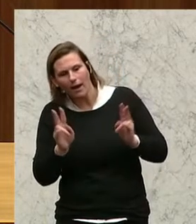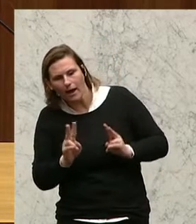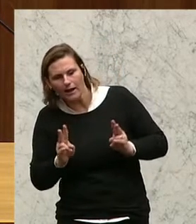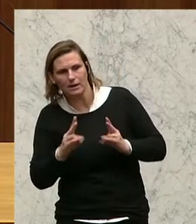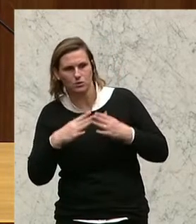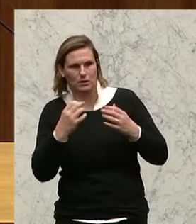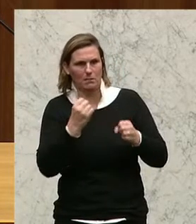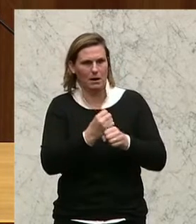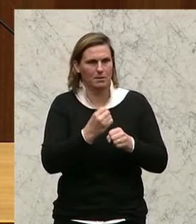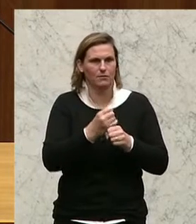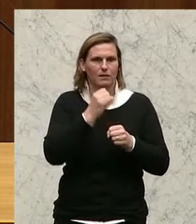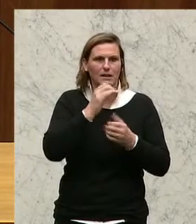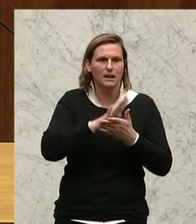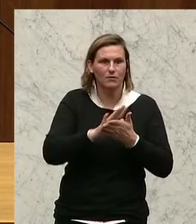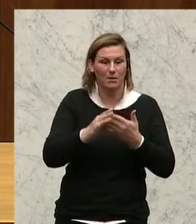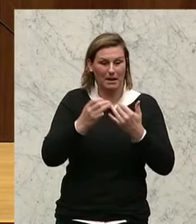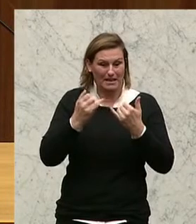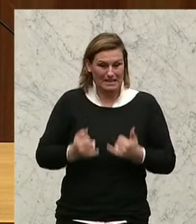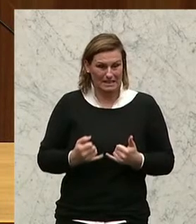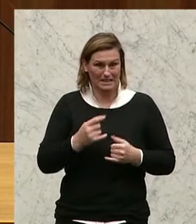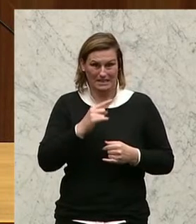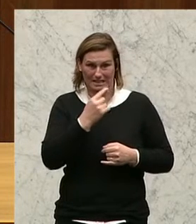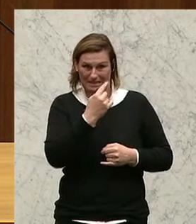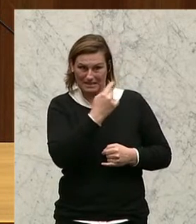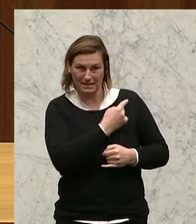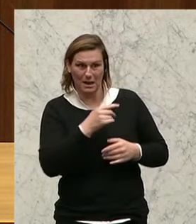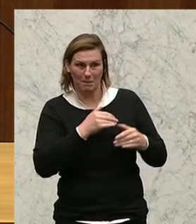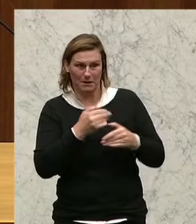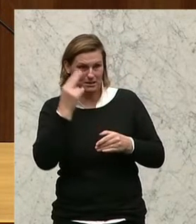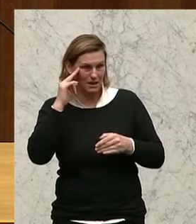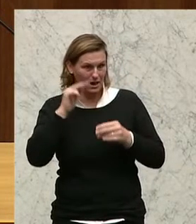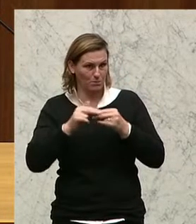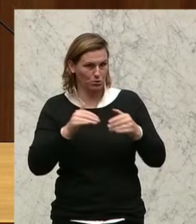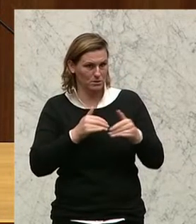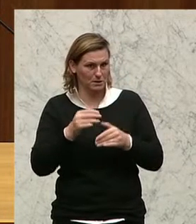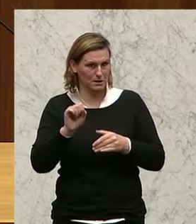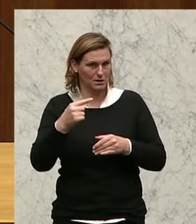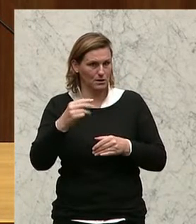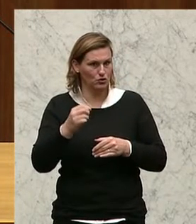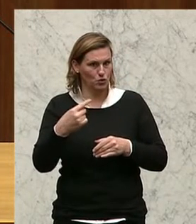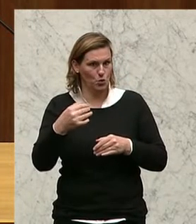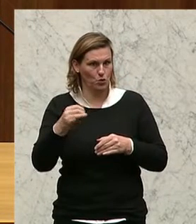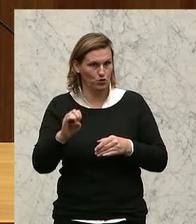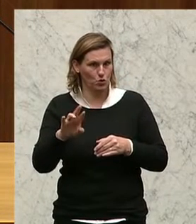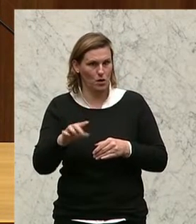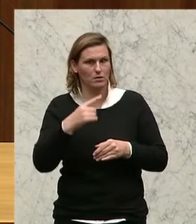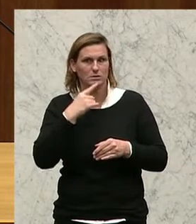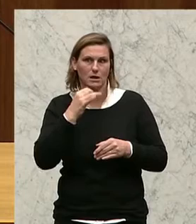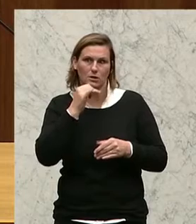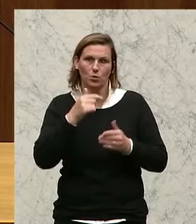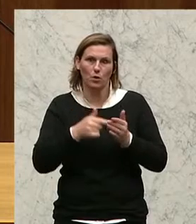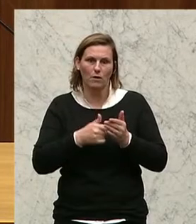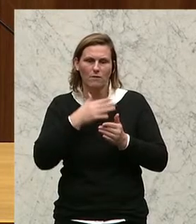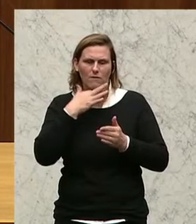ganz einfach war. Seit Sie Minister sind, Herr Bundesminister Stöger, muss man ehrlicherweise sagen, ist das alles noch